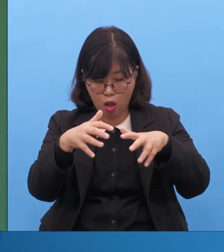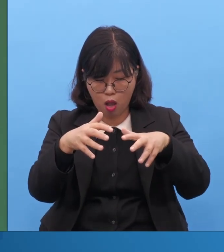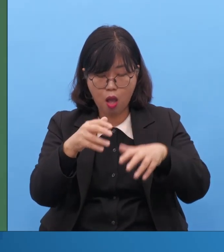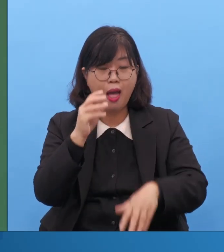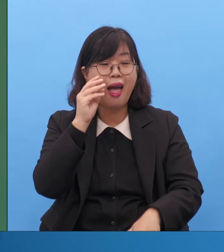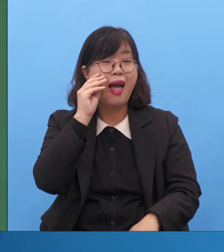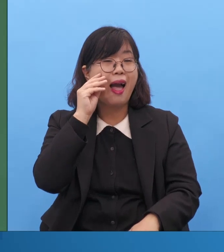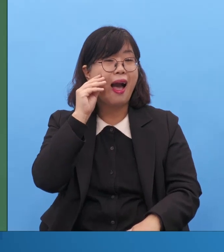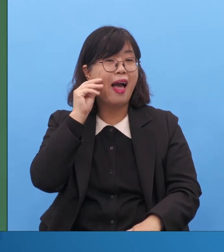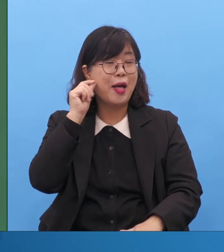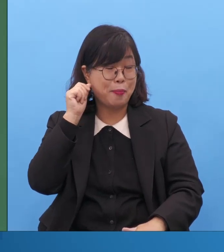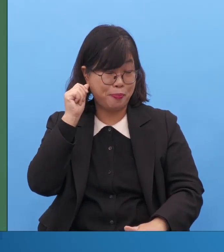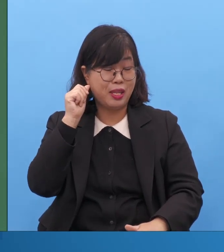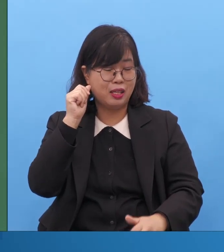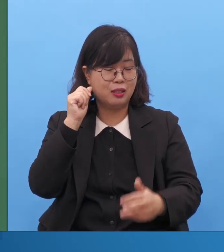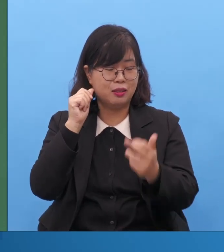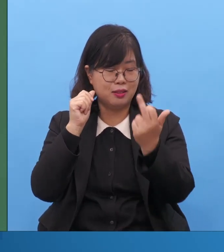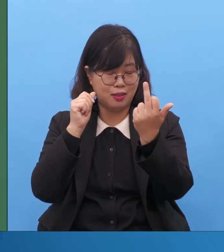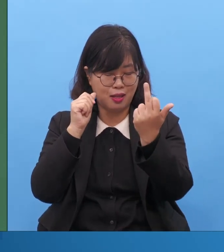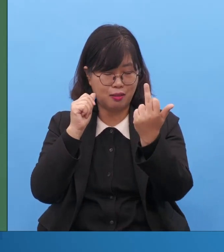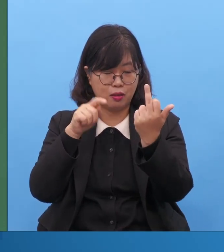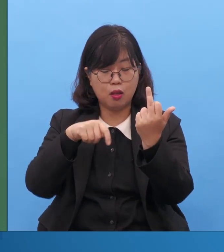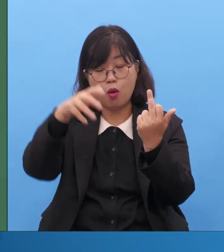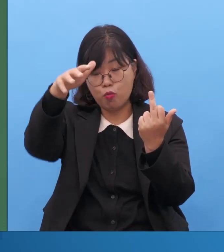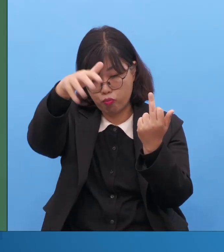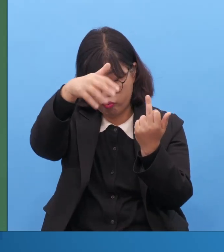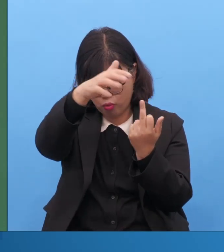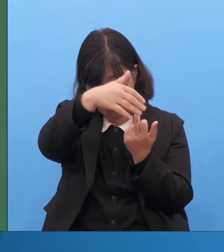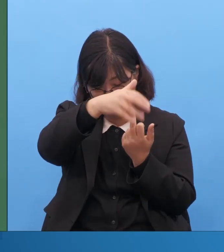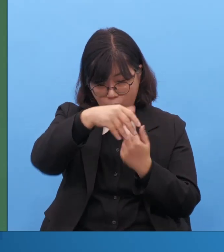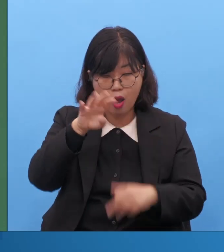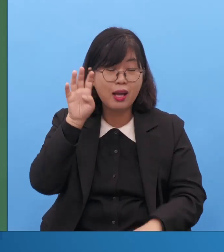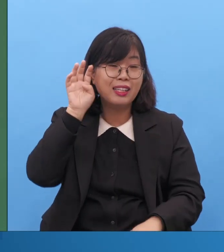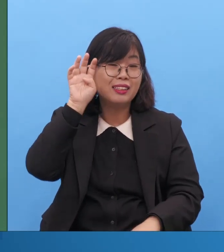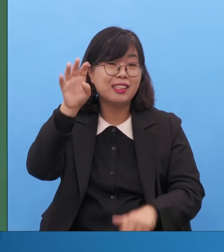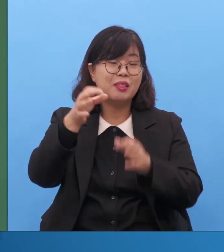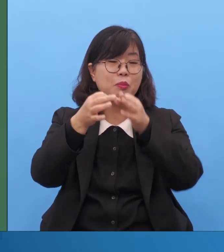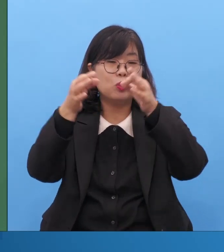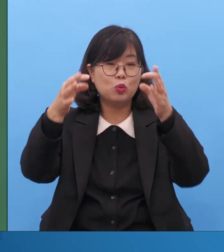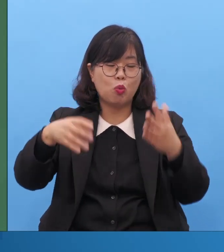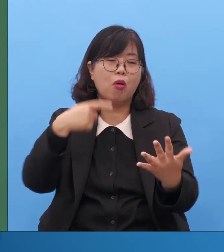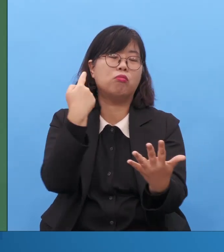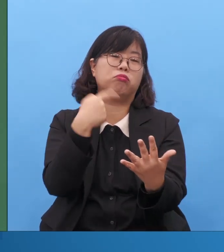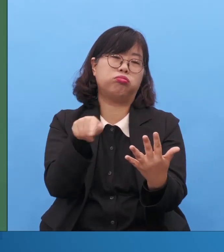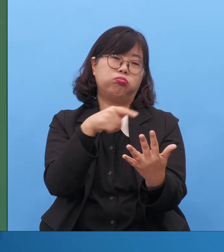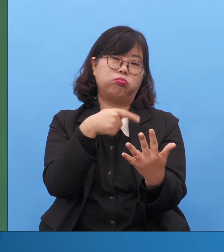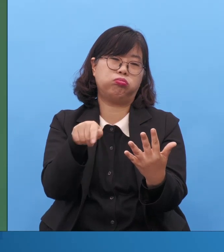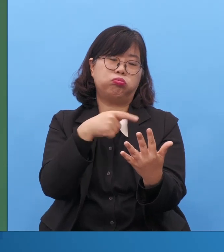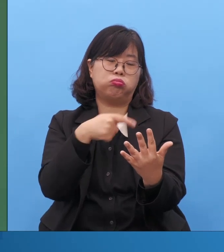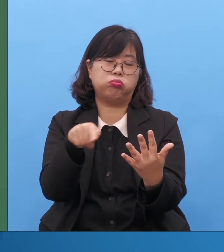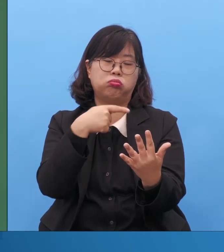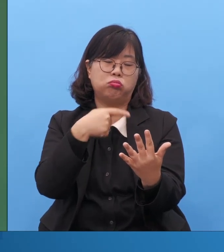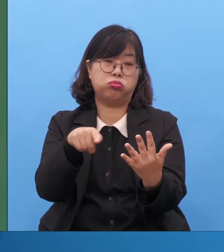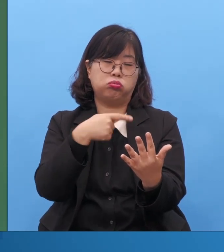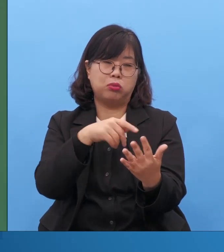아무 다른 게 필요 없잖아요 그 40일에 모든 답을 다 낸 겁니다